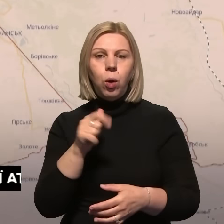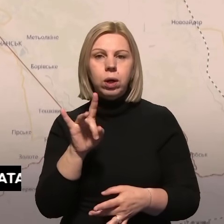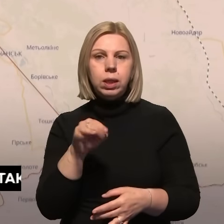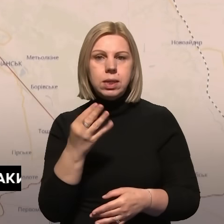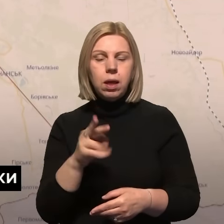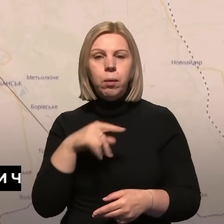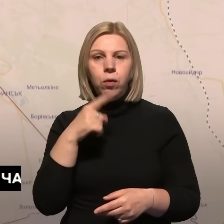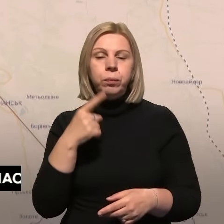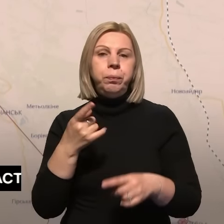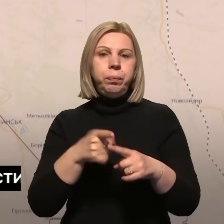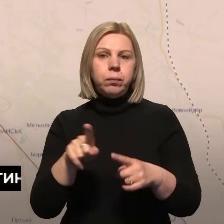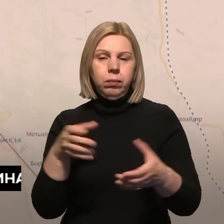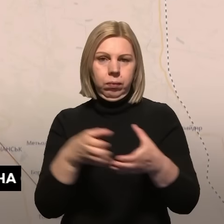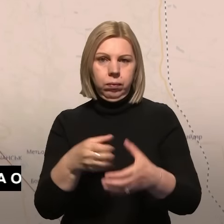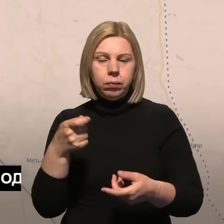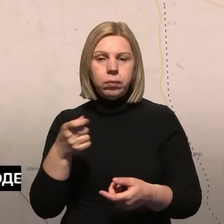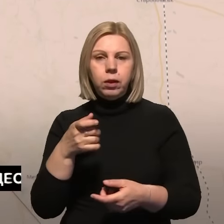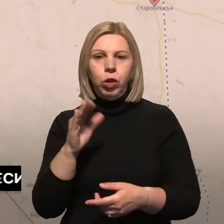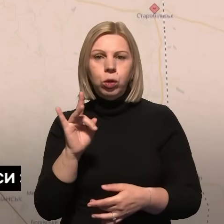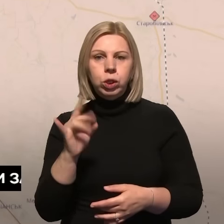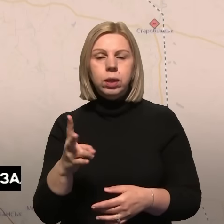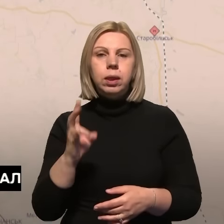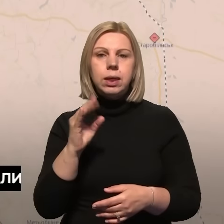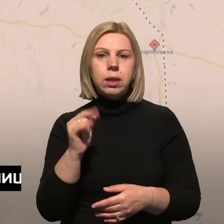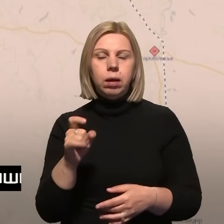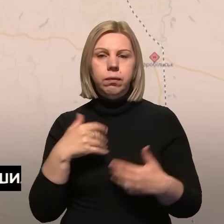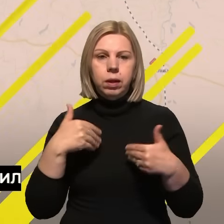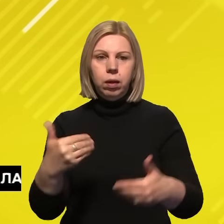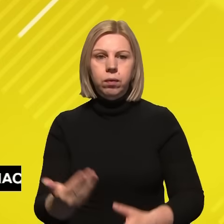говоримо із речником групування Назаром Волошиним. Пане Назаре, вітаю вас.